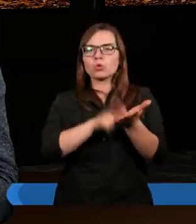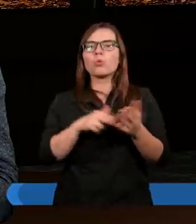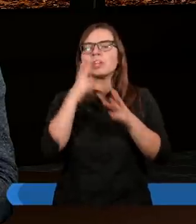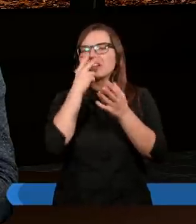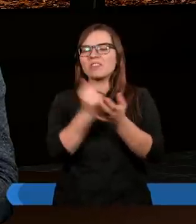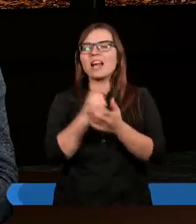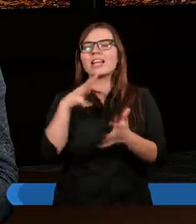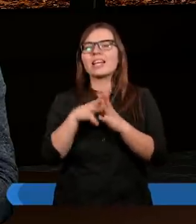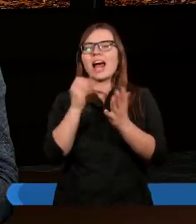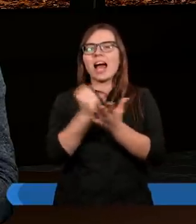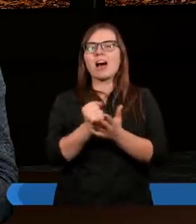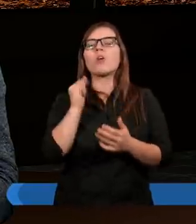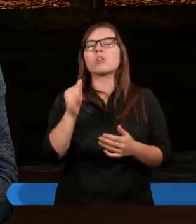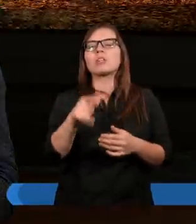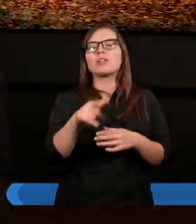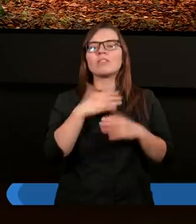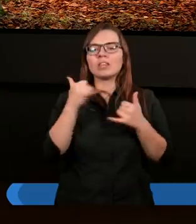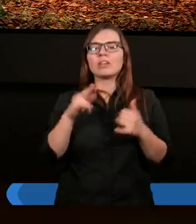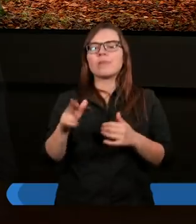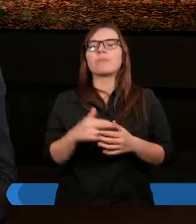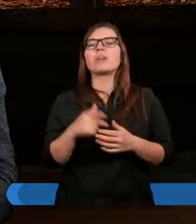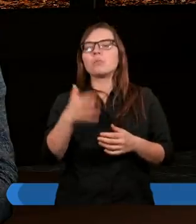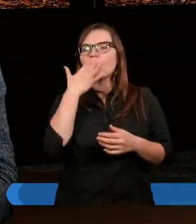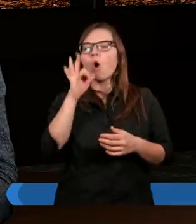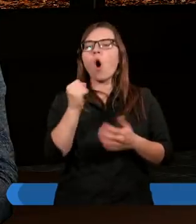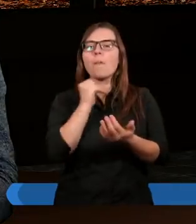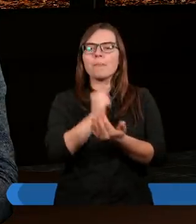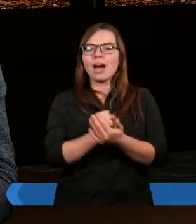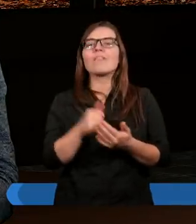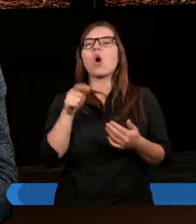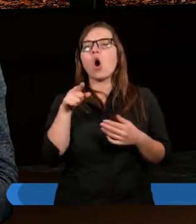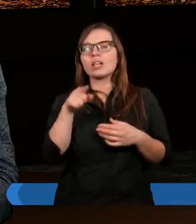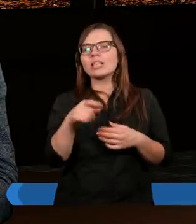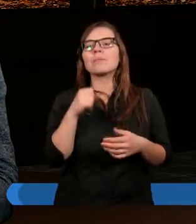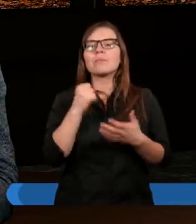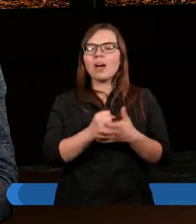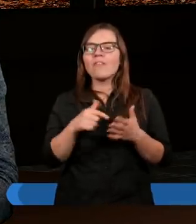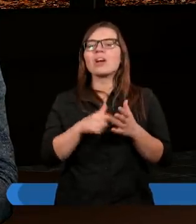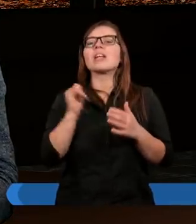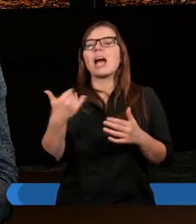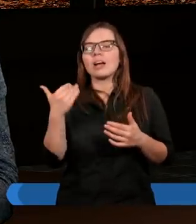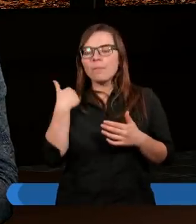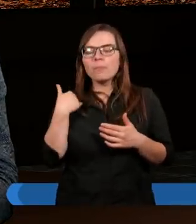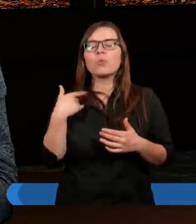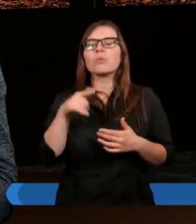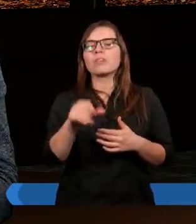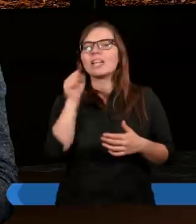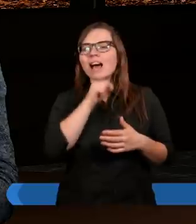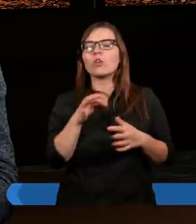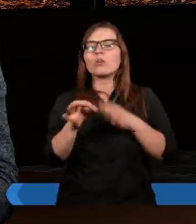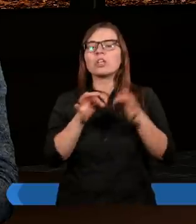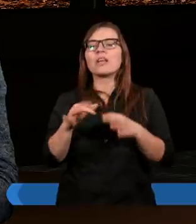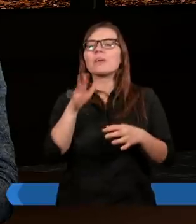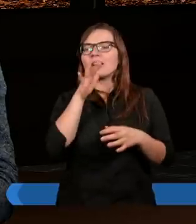świadczą zakon i prorocje. No właśnie, mówiliśmy tak o prawie, o tym prawie, jakie było, czy chociażby w starożytnym